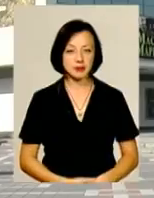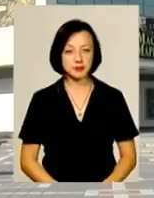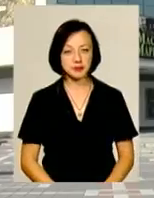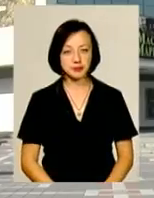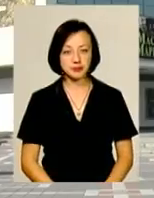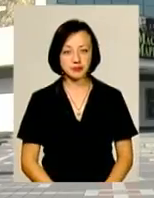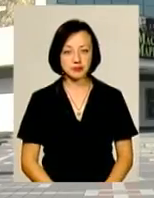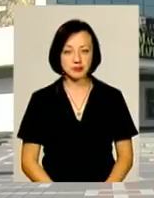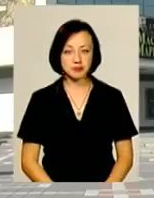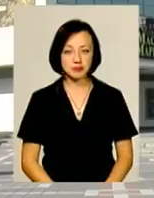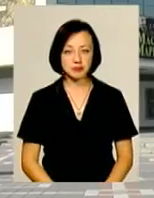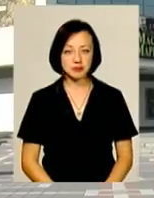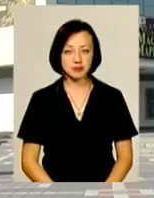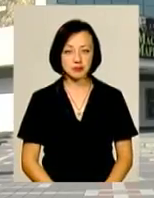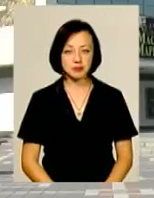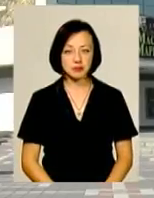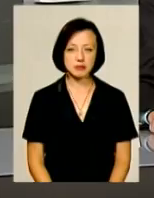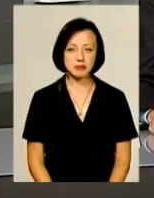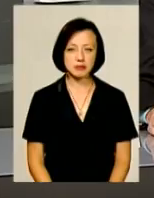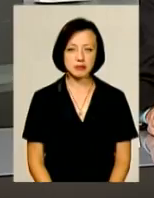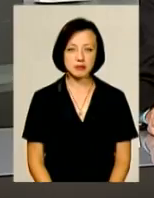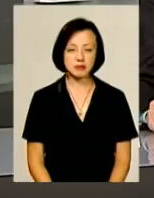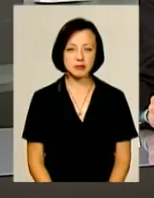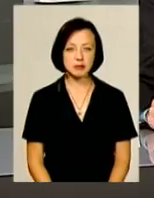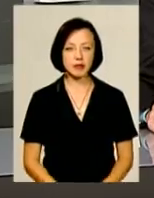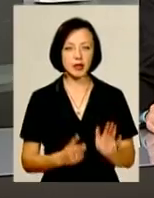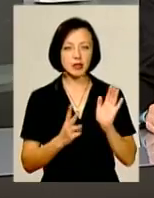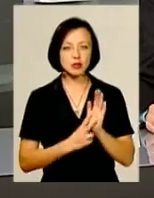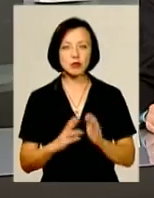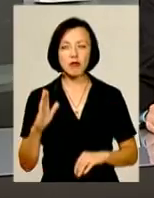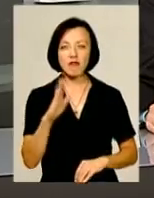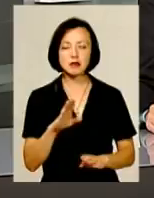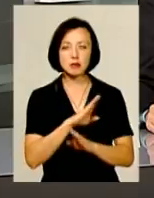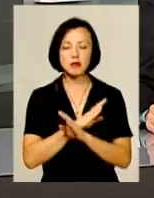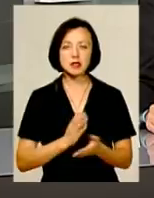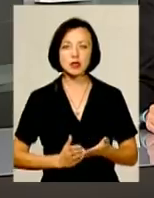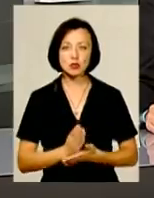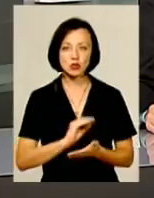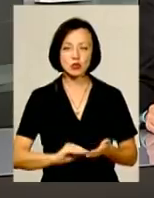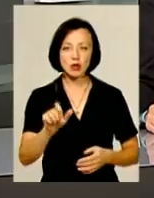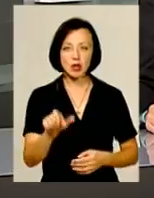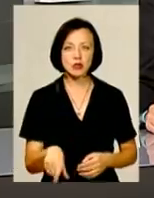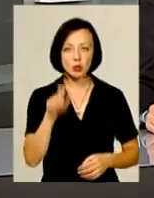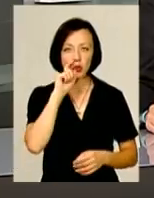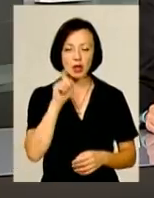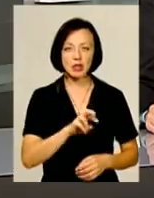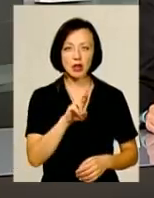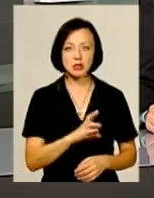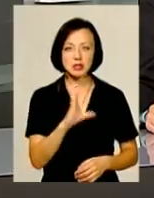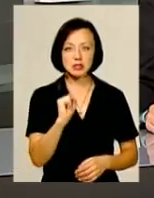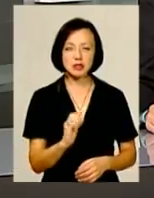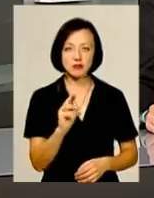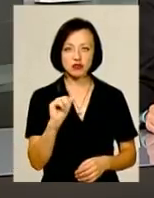Дем'ян Цегольник для інформаційного випуску. 7 вересня пішов з життя заслужений журналіст України Ярослав